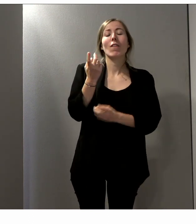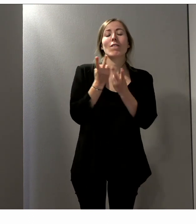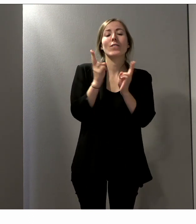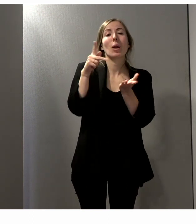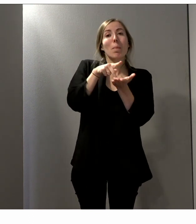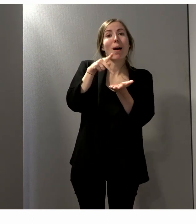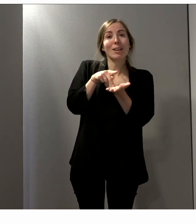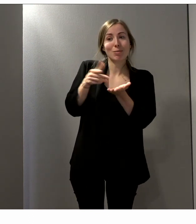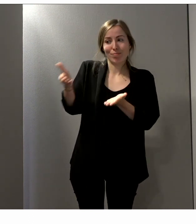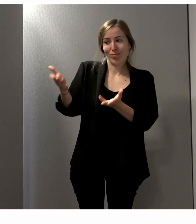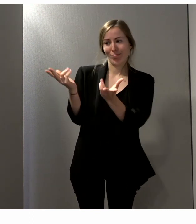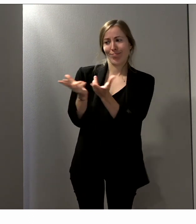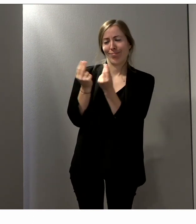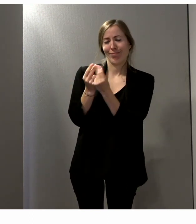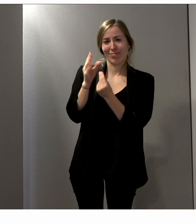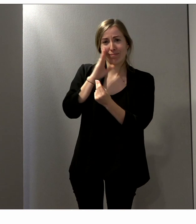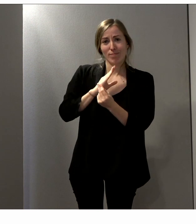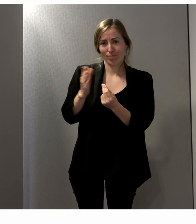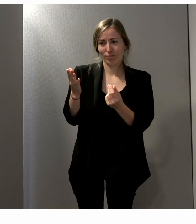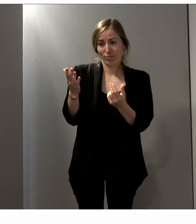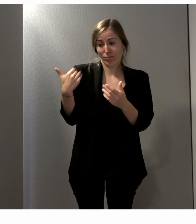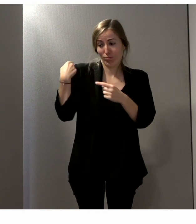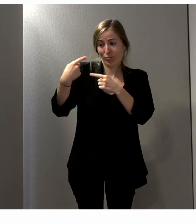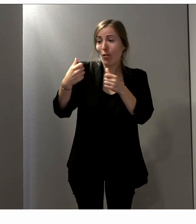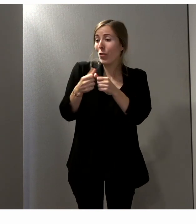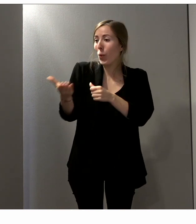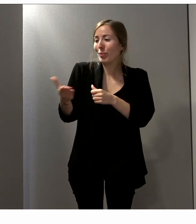parler de ce qui a été mis en place.